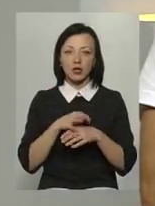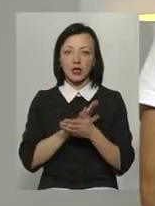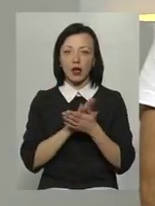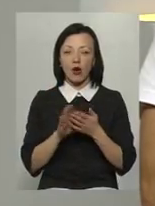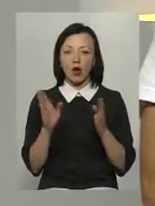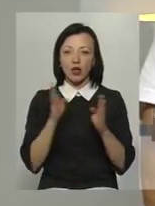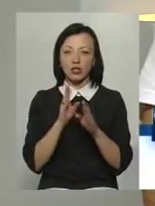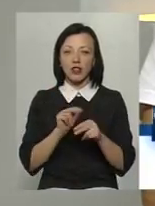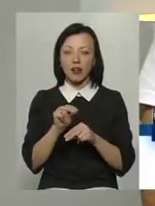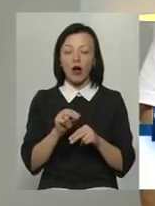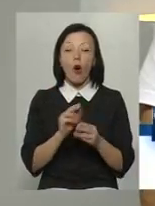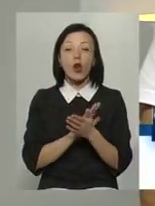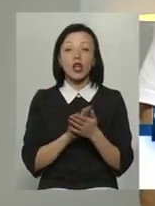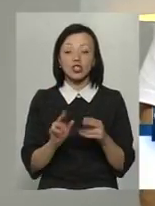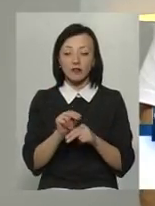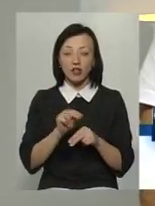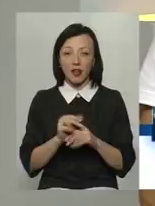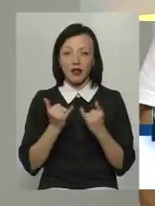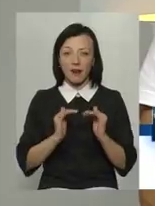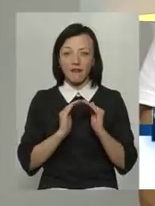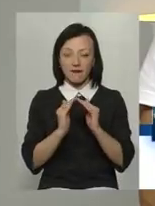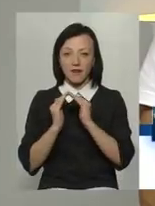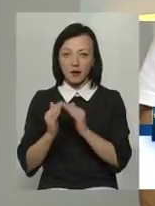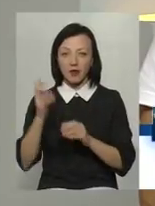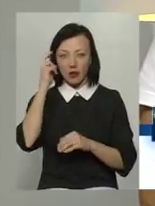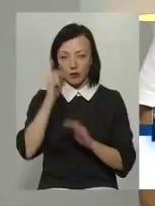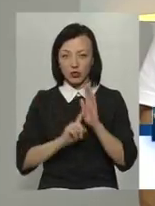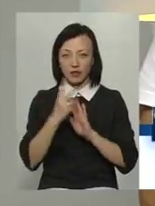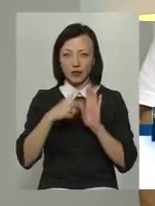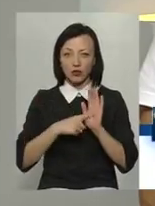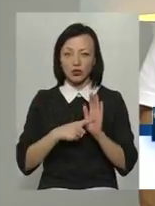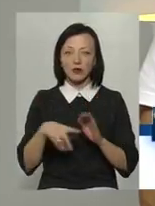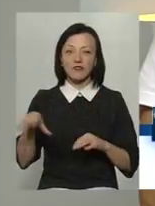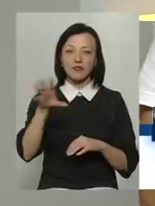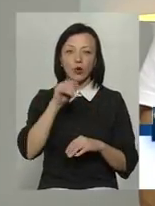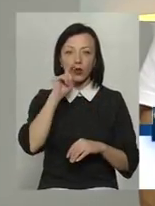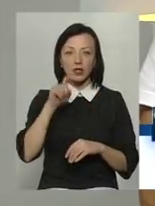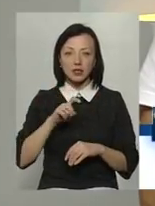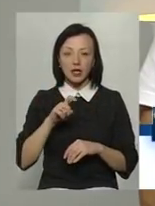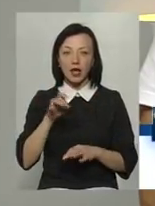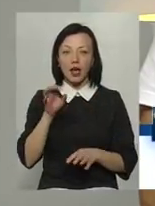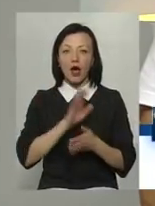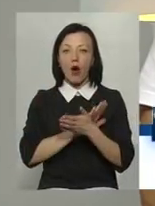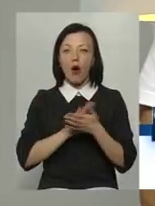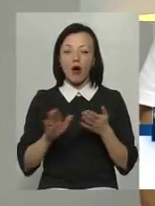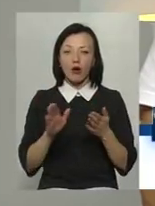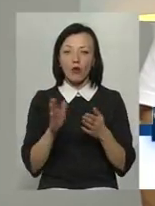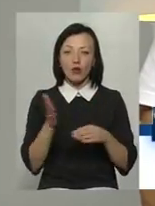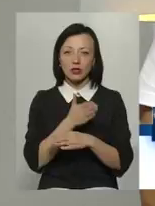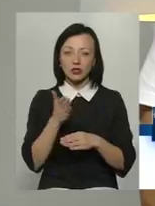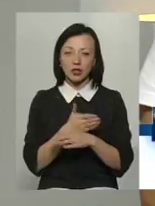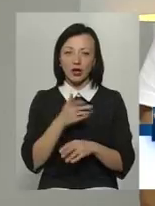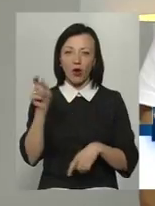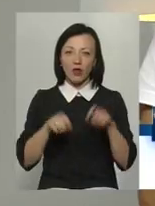для фермерів. 26-го у Києві починається перший всеукраїнський органічний конгрес, який буде тривати три дні. 26,